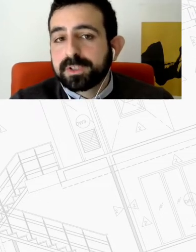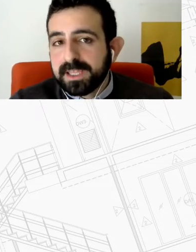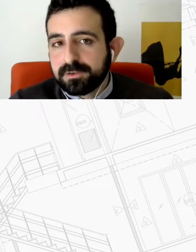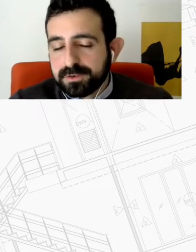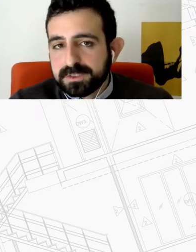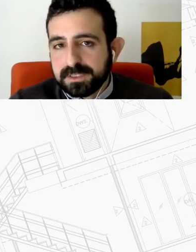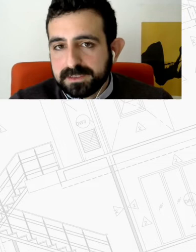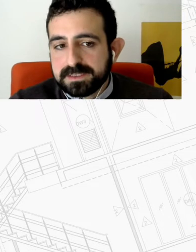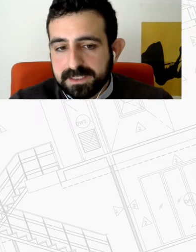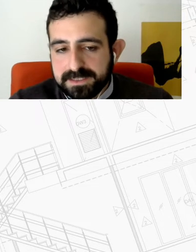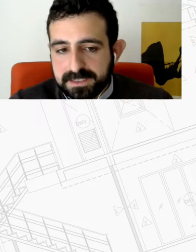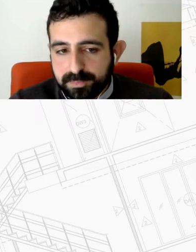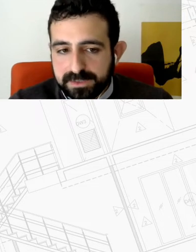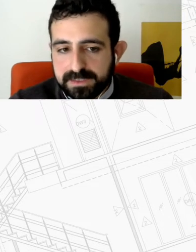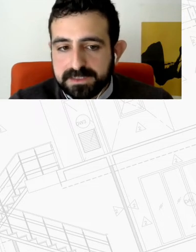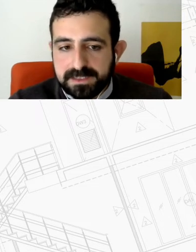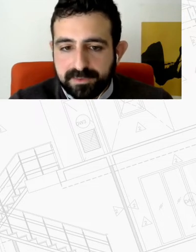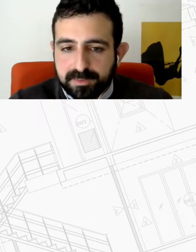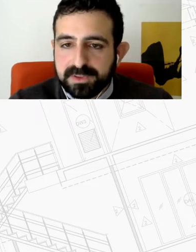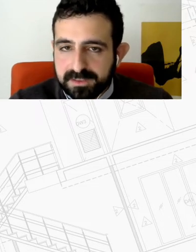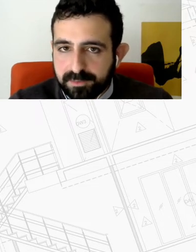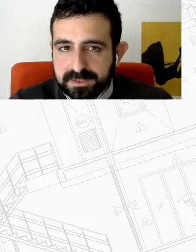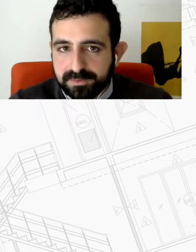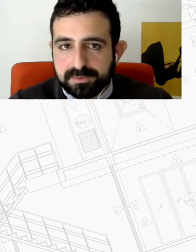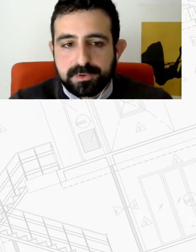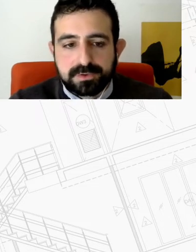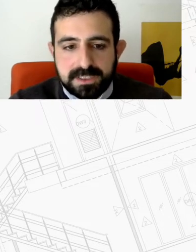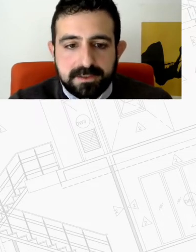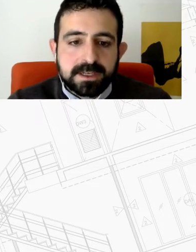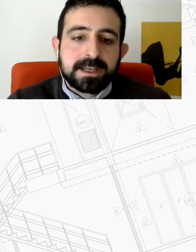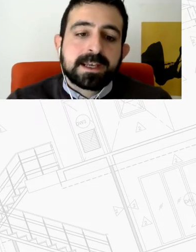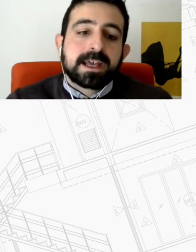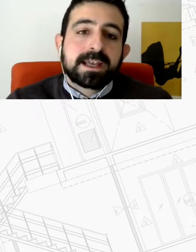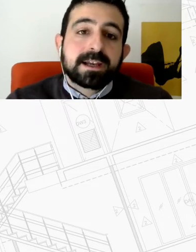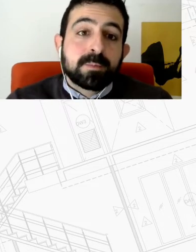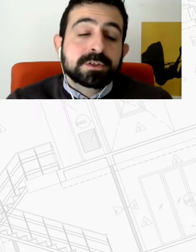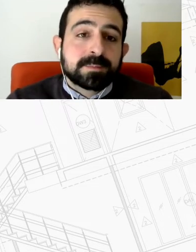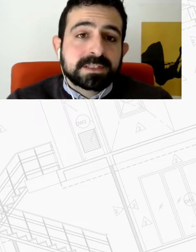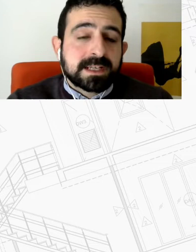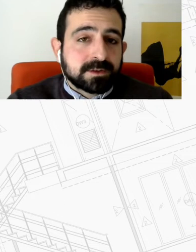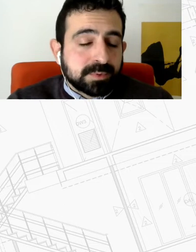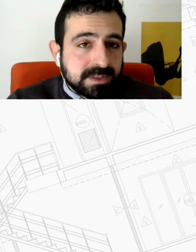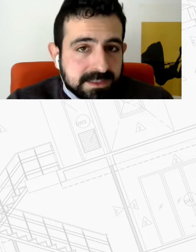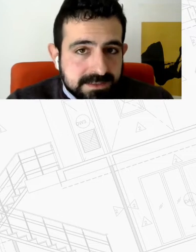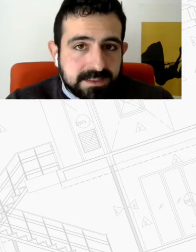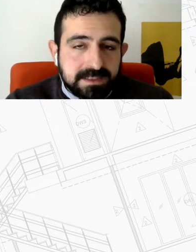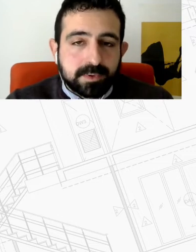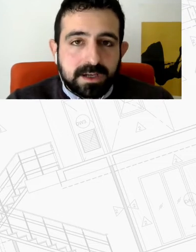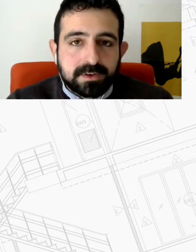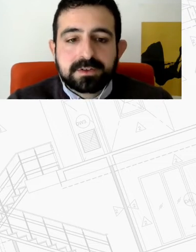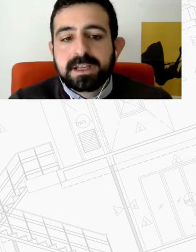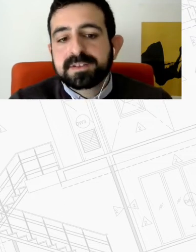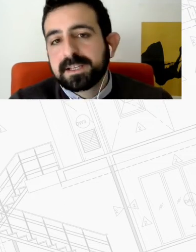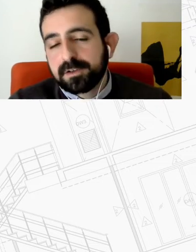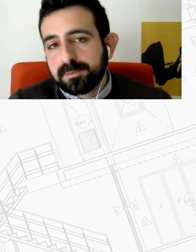μια τάση αποκέντρωσης της θεραστικής πολιτικής στην Ευρώπη θα έρθουμε σε αυτό προς το τέλος όπως επίσης κάτι το οποίο δεν ίσχυε για